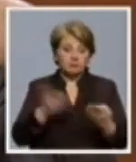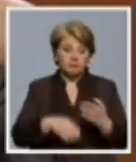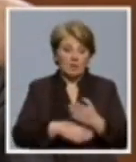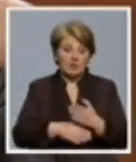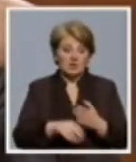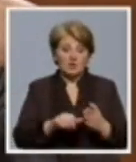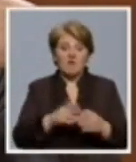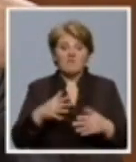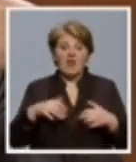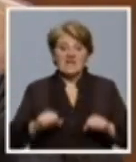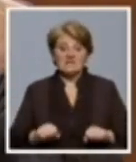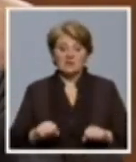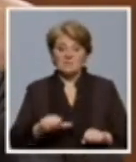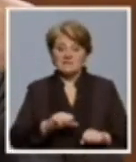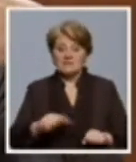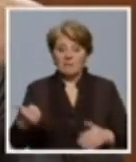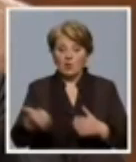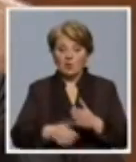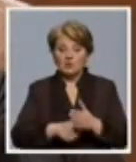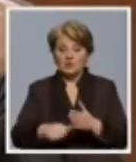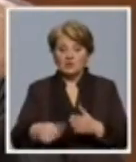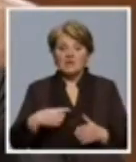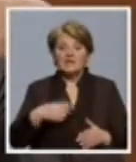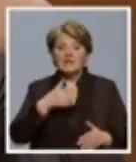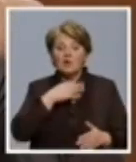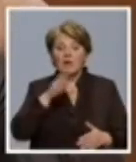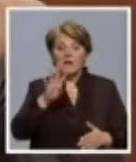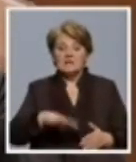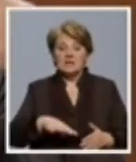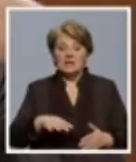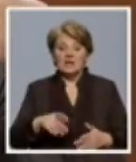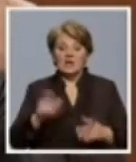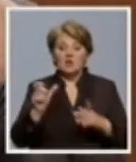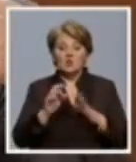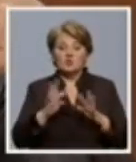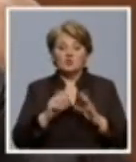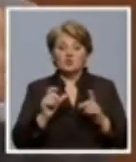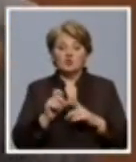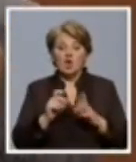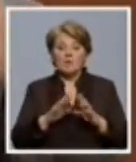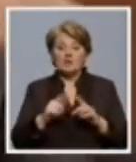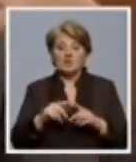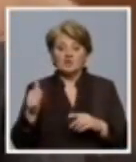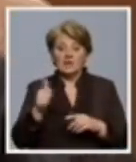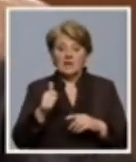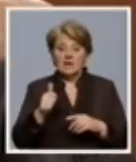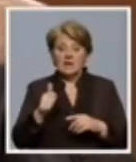vlastitom samo uništenju, nego da glasuju za našu listu, inosteljicu liste Ružo Tomašić i prvog na liste gospodina Koromani.